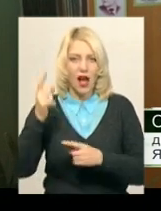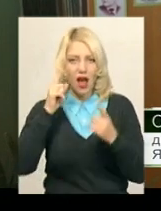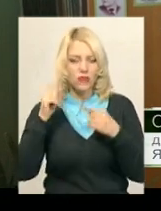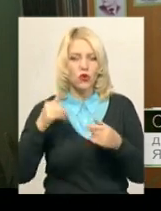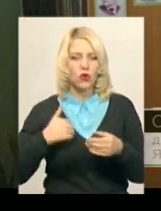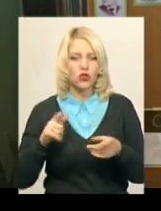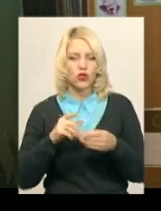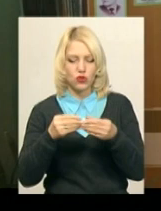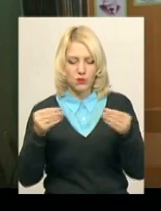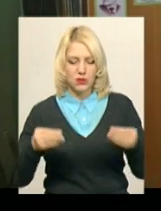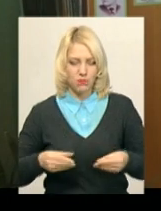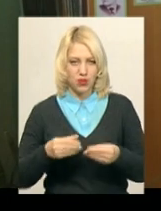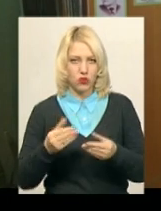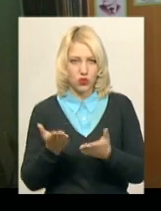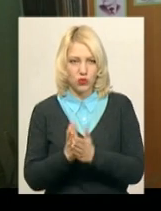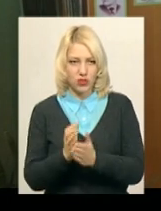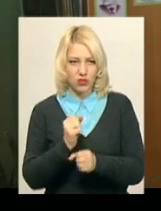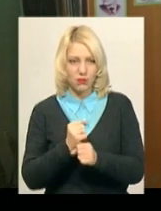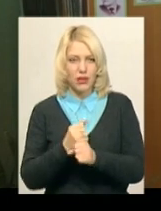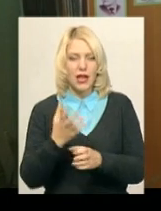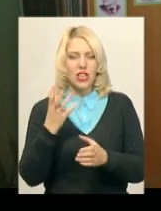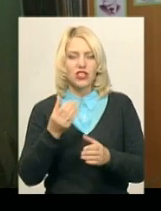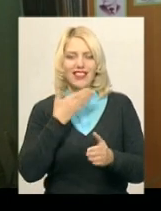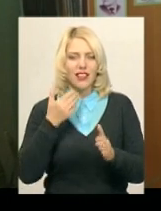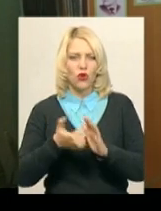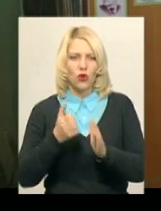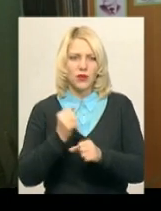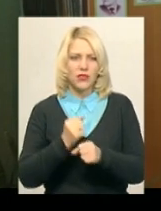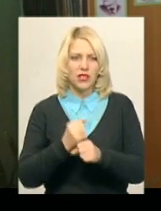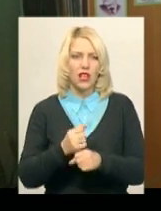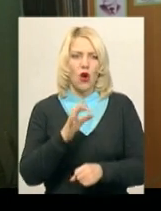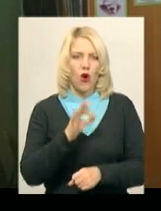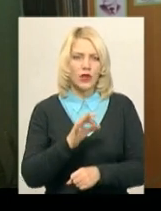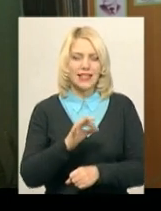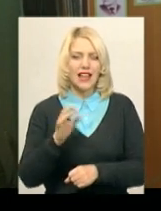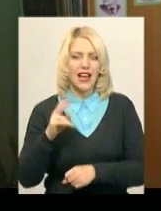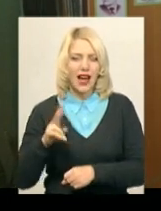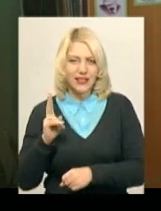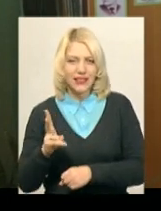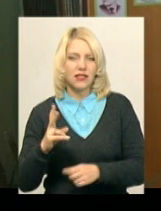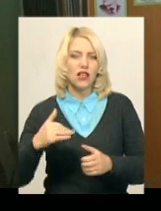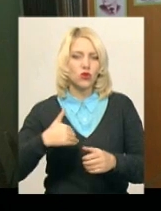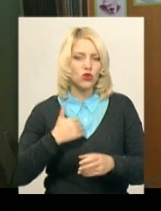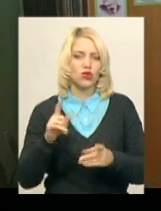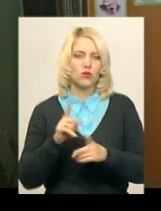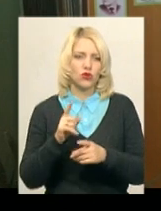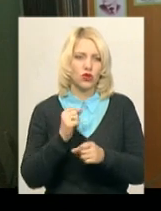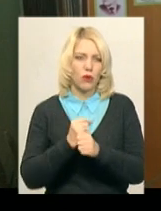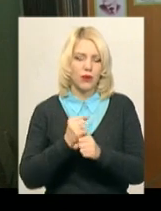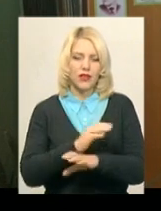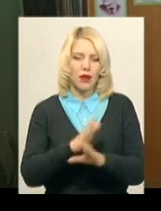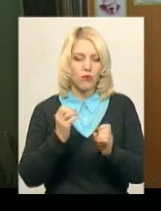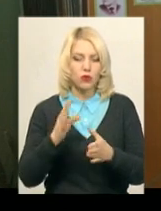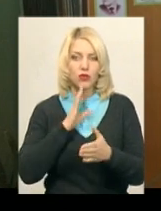І також не допрацювали ми колись, є в нас така Оксана Капріян. І теж ми надіємося, що ми зробимо, бо вона не тільки